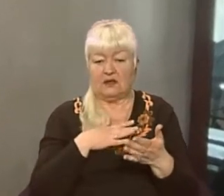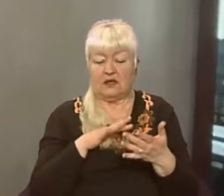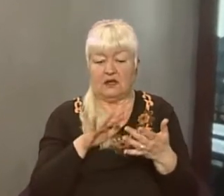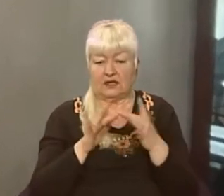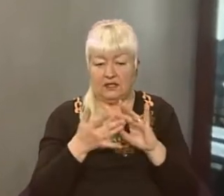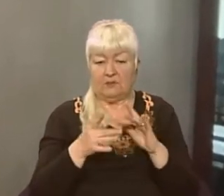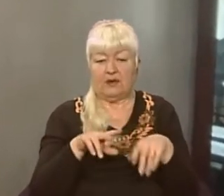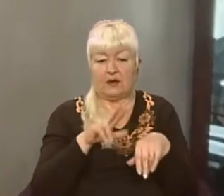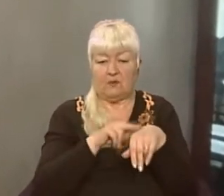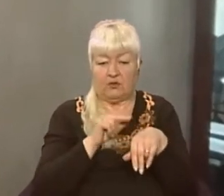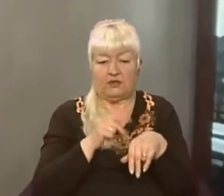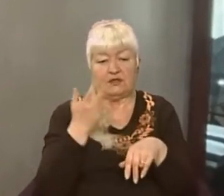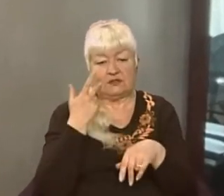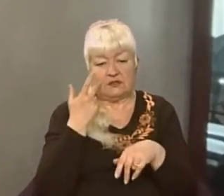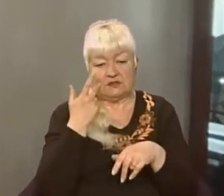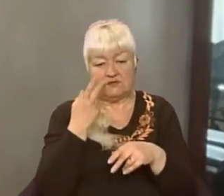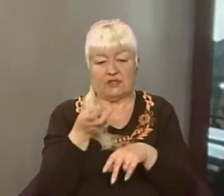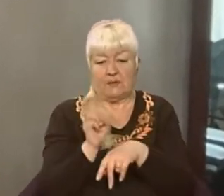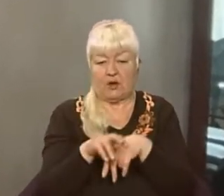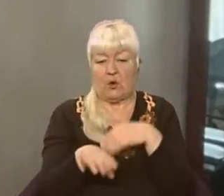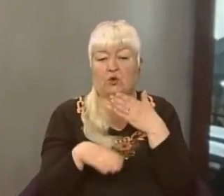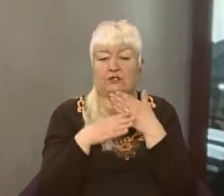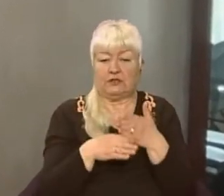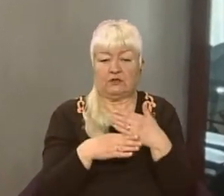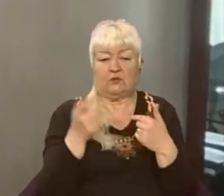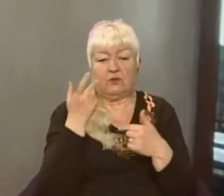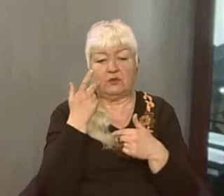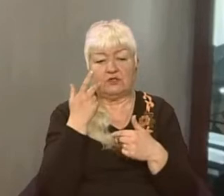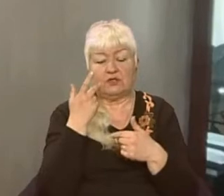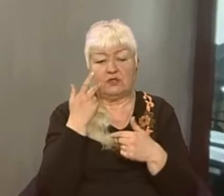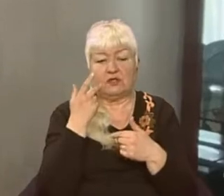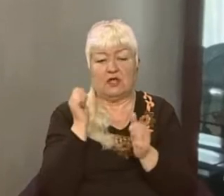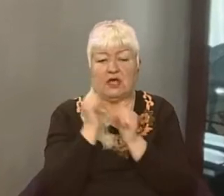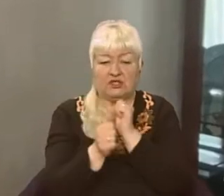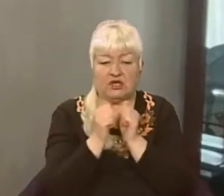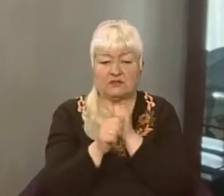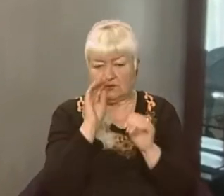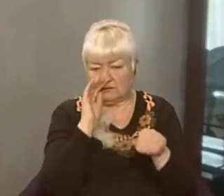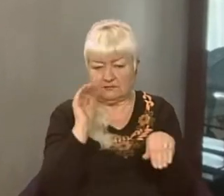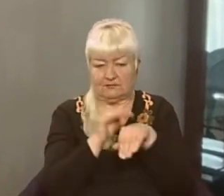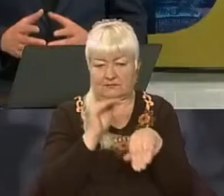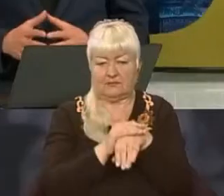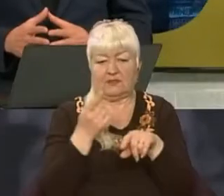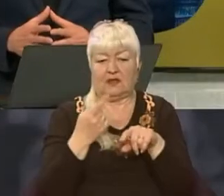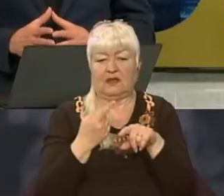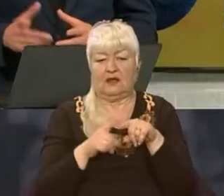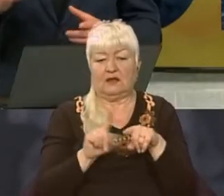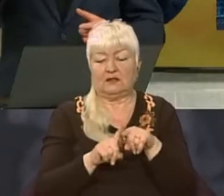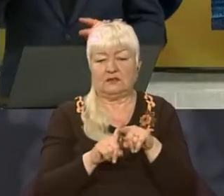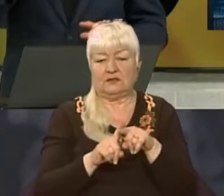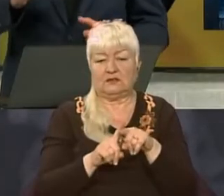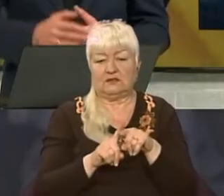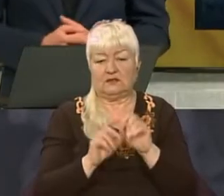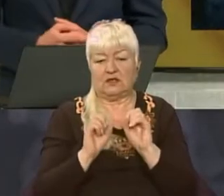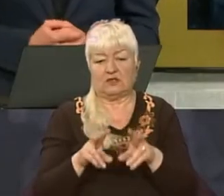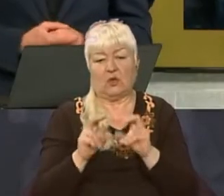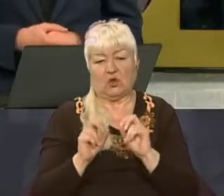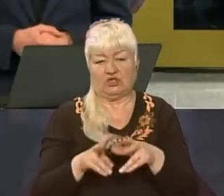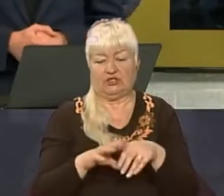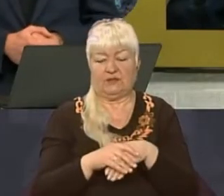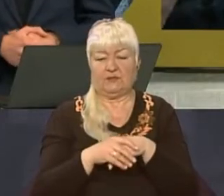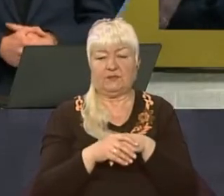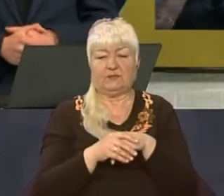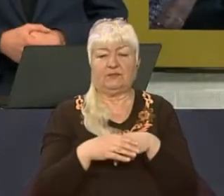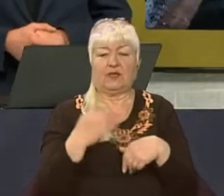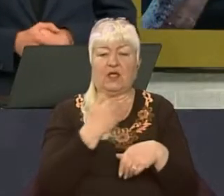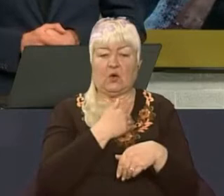знаходить змогу прийти на допомогу, і часто розкриває ці злочини по гарячих слідах. Дуже приємно було це чути, бо я якраз хотів